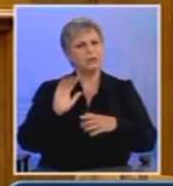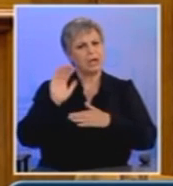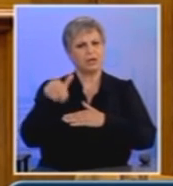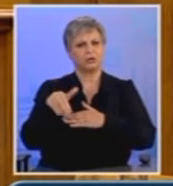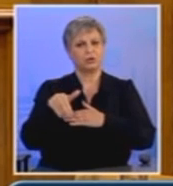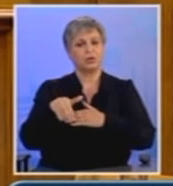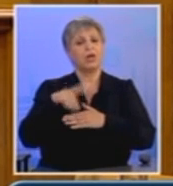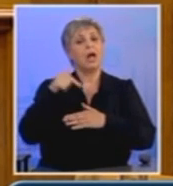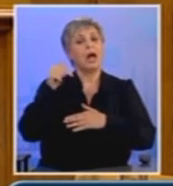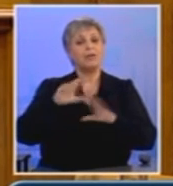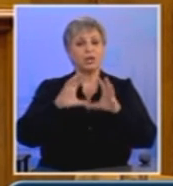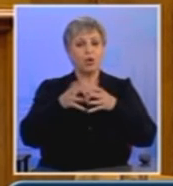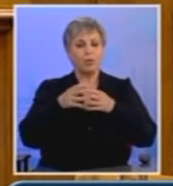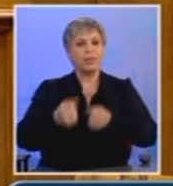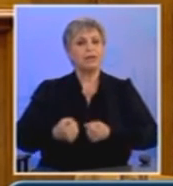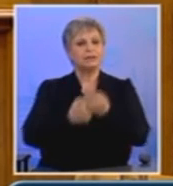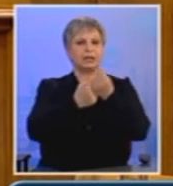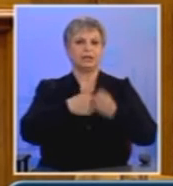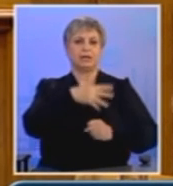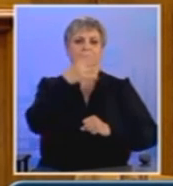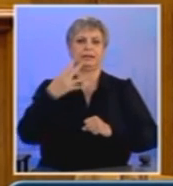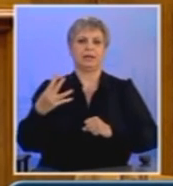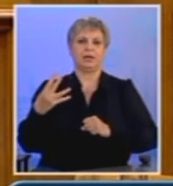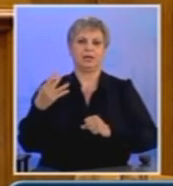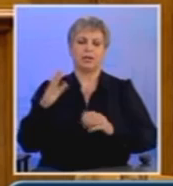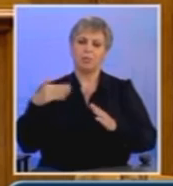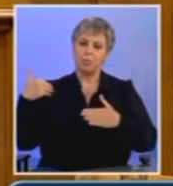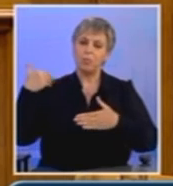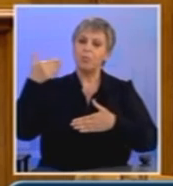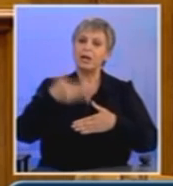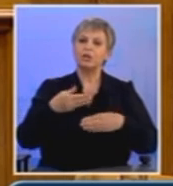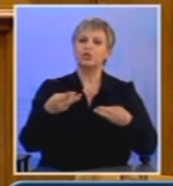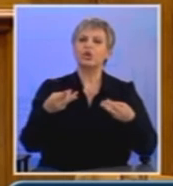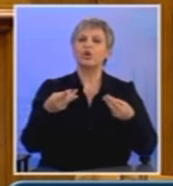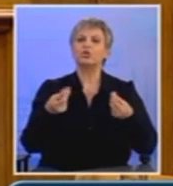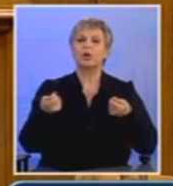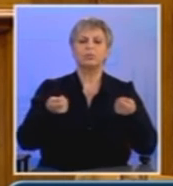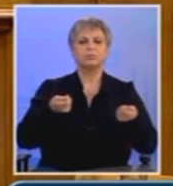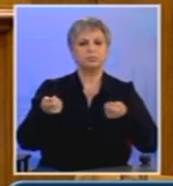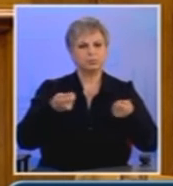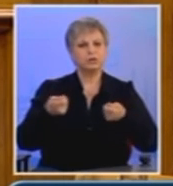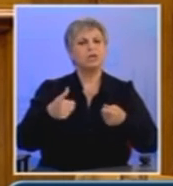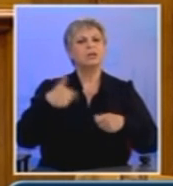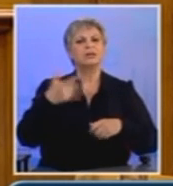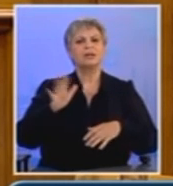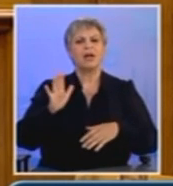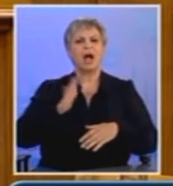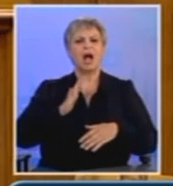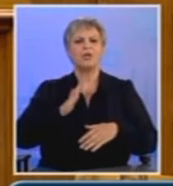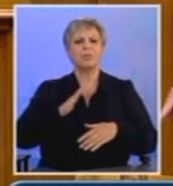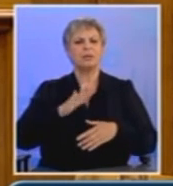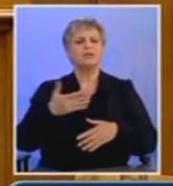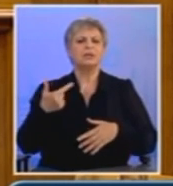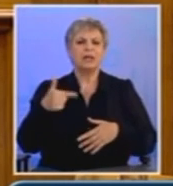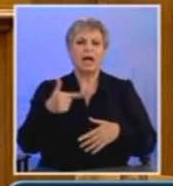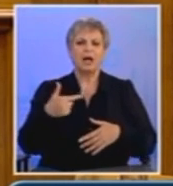του ΣΥΡΙΖΑ σε αυτή τη στην πορεία και συνέβαλαν στον αφοπλισμό του λαϊκού κινήματος, τώρα προτείνουν μια